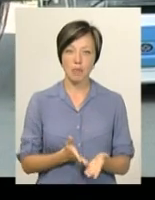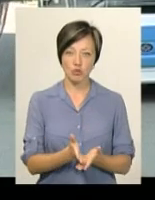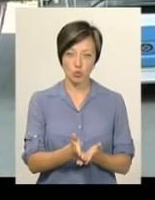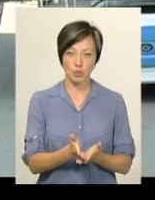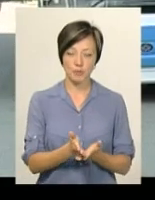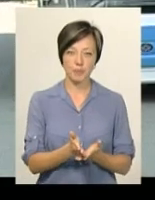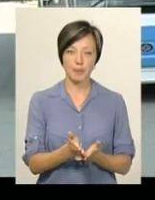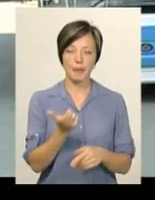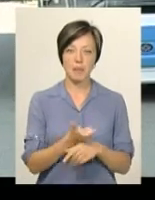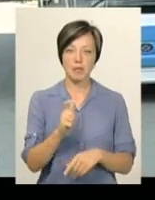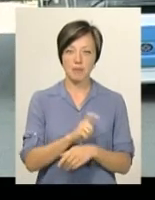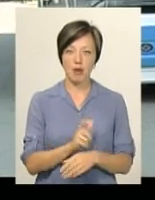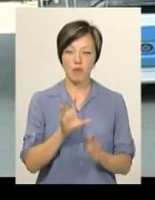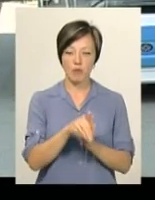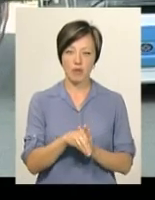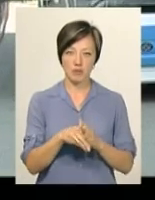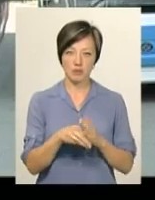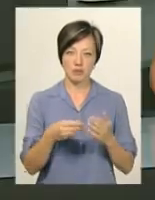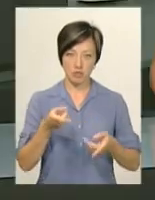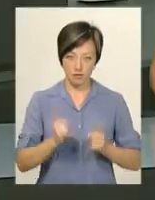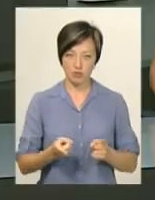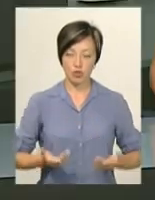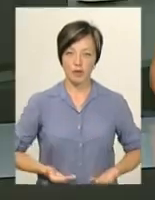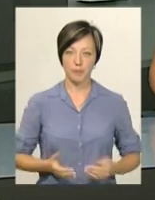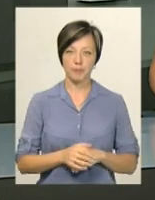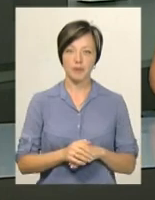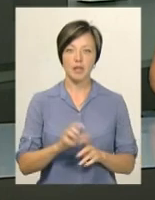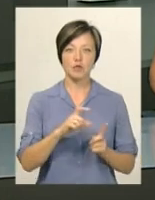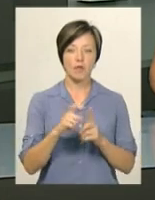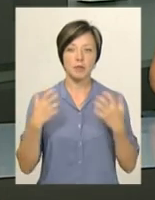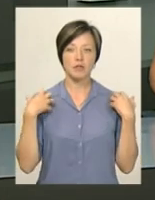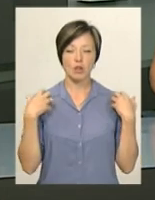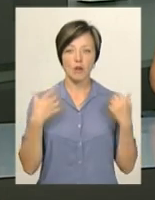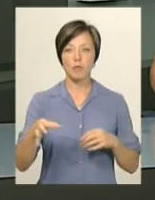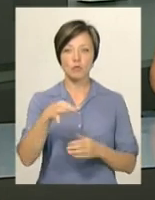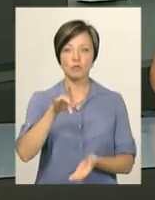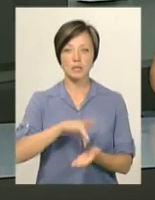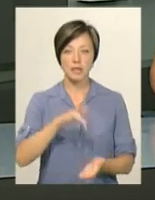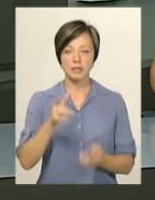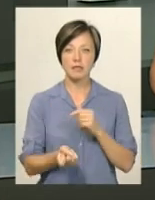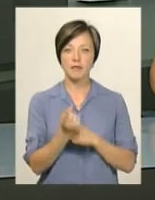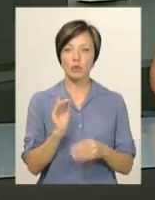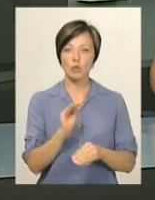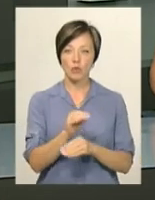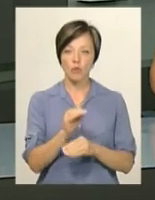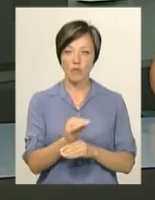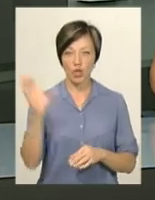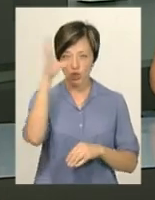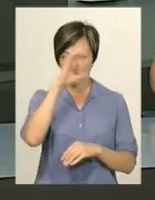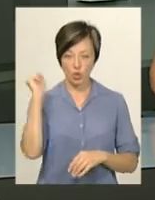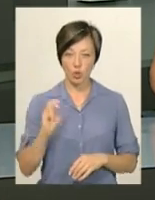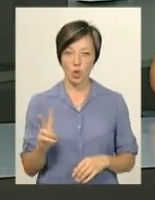максимально впровадити в життя. За словами Віктора Паламарчука, в обласному центрі з'являться додаткові нічні